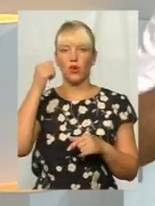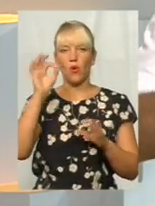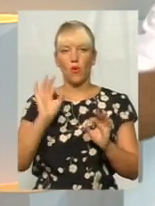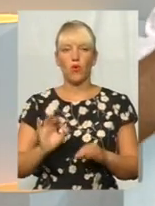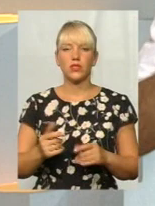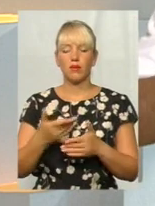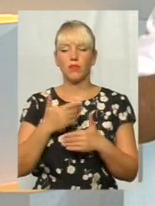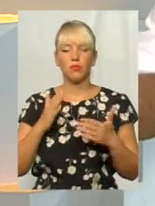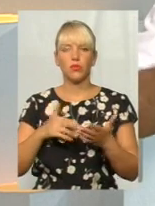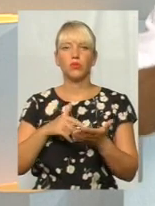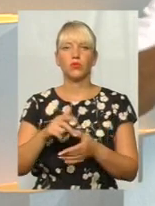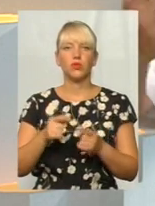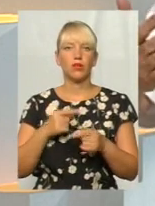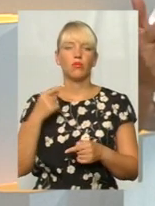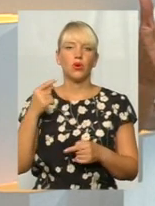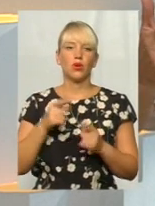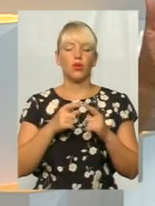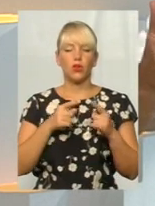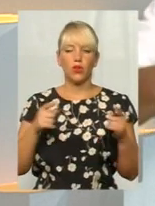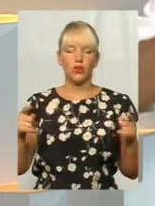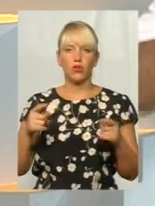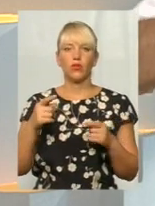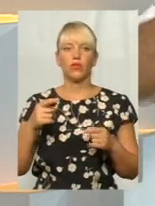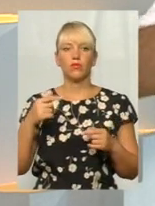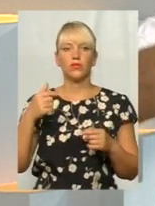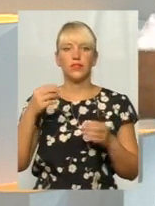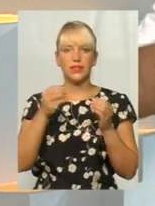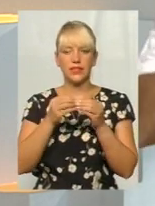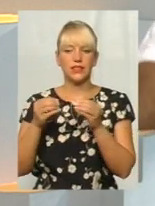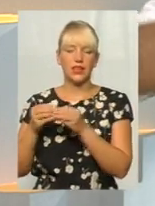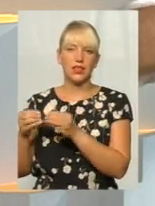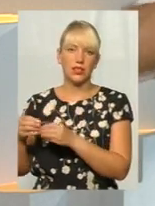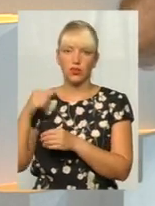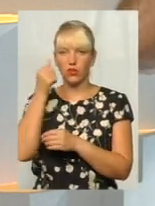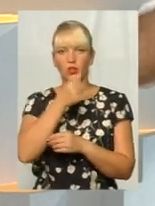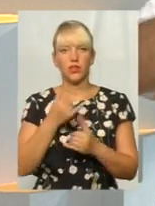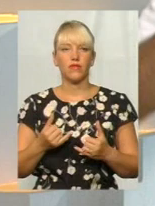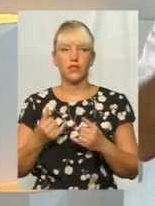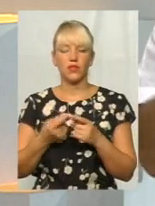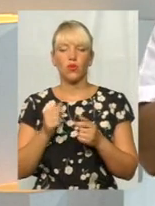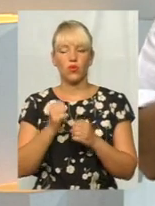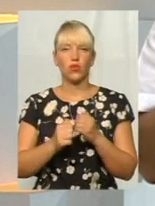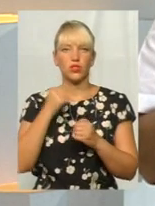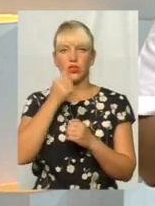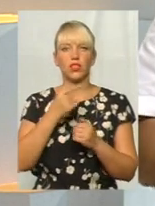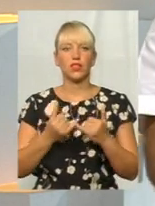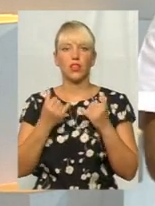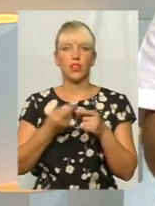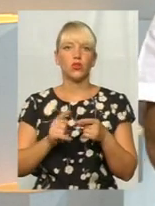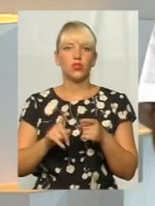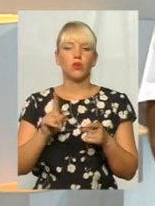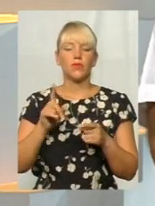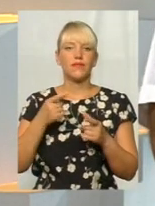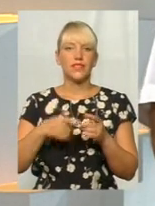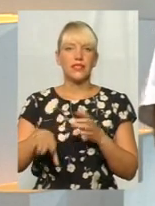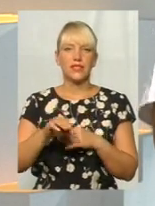йти протягом наступних, записано 10 років. Тобто це кожний рік для того, щоб якраз оце всі речі врахувати. Тому що,